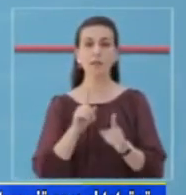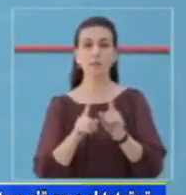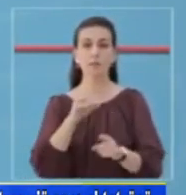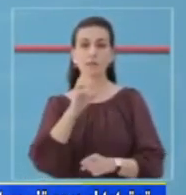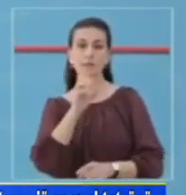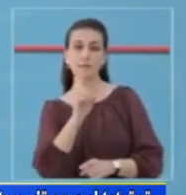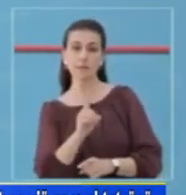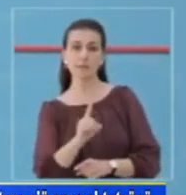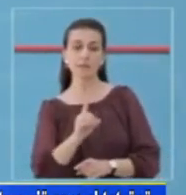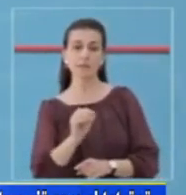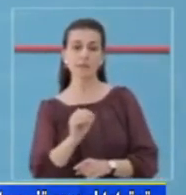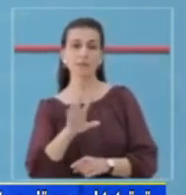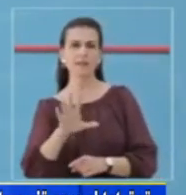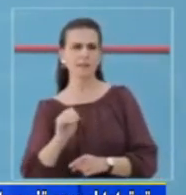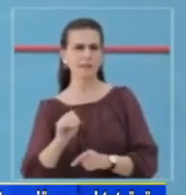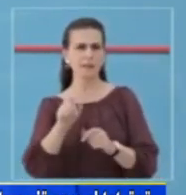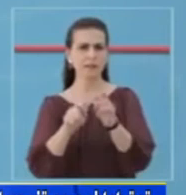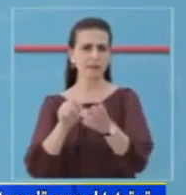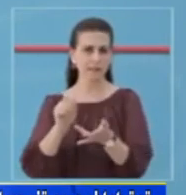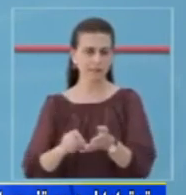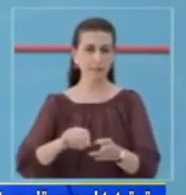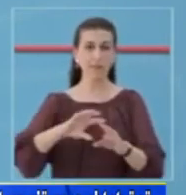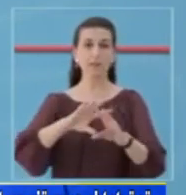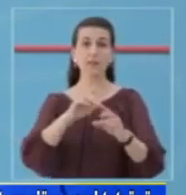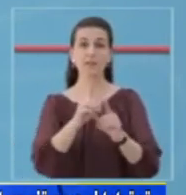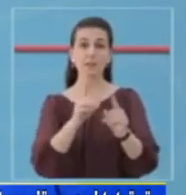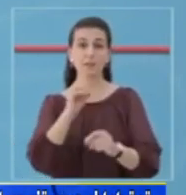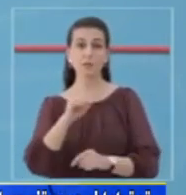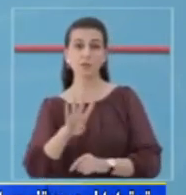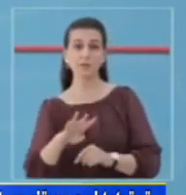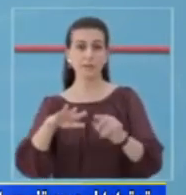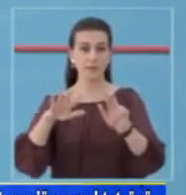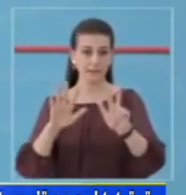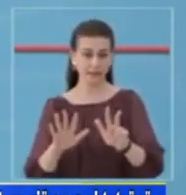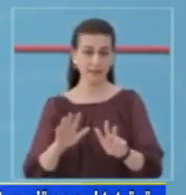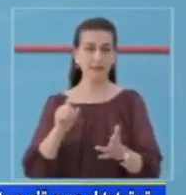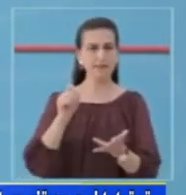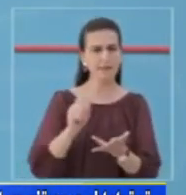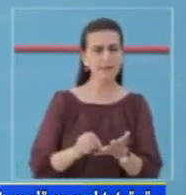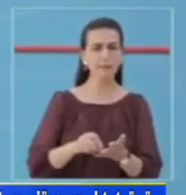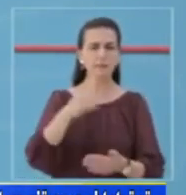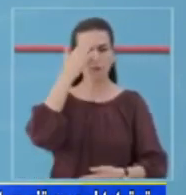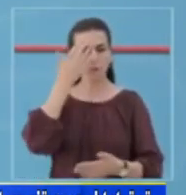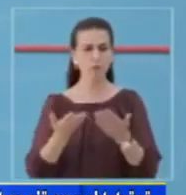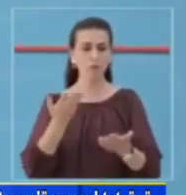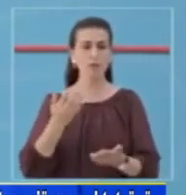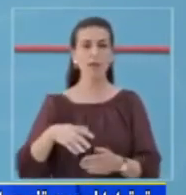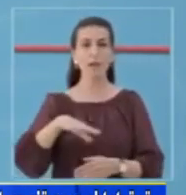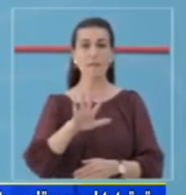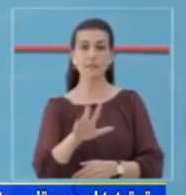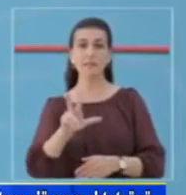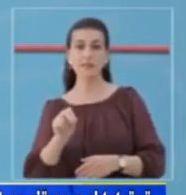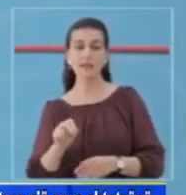1578 testime, ga të cilët 1528 janë testime molekulare dhe